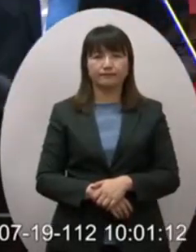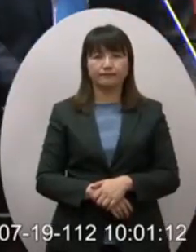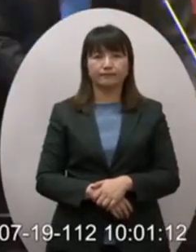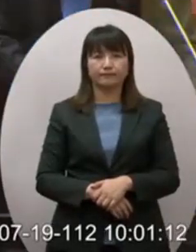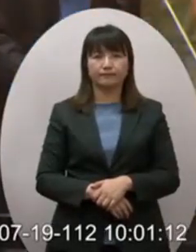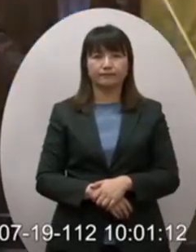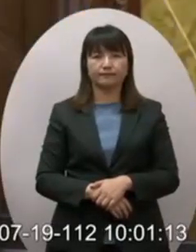真的謝謝大家